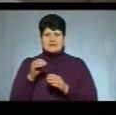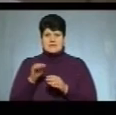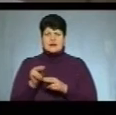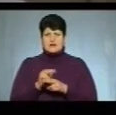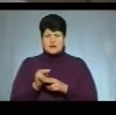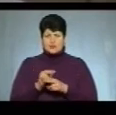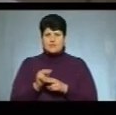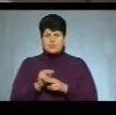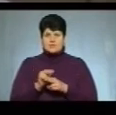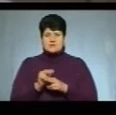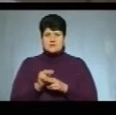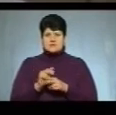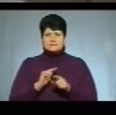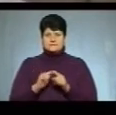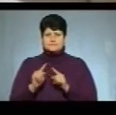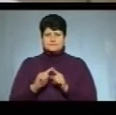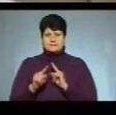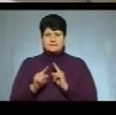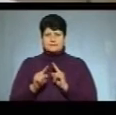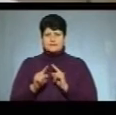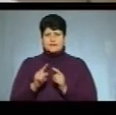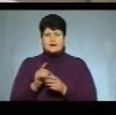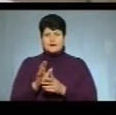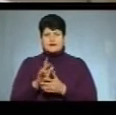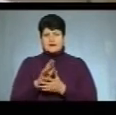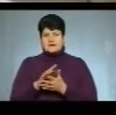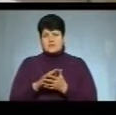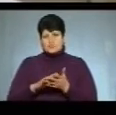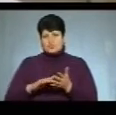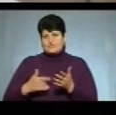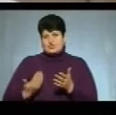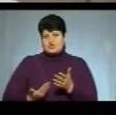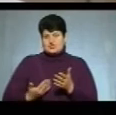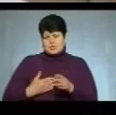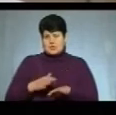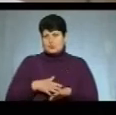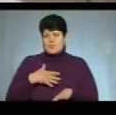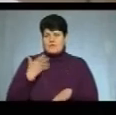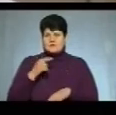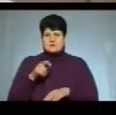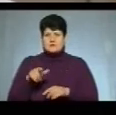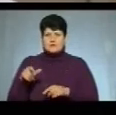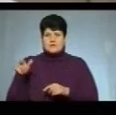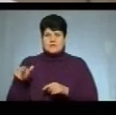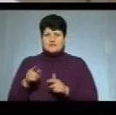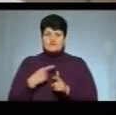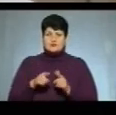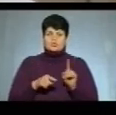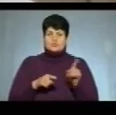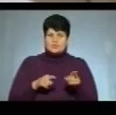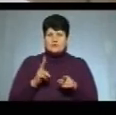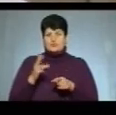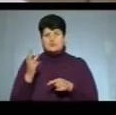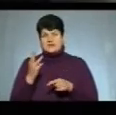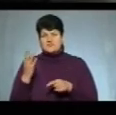ранніх стадіях, і тривалість життя цих пацієнтів набагато довше, ніж тих, які виявляються в третій